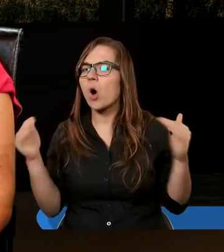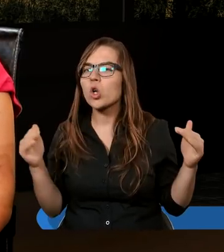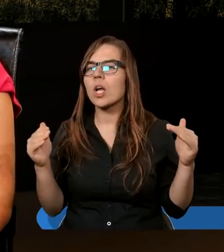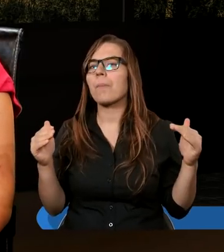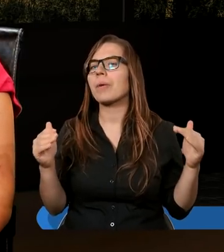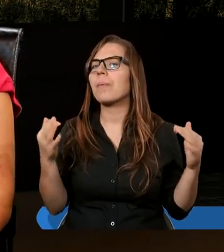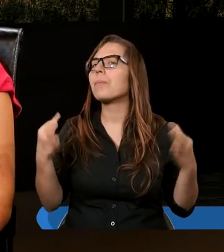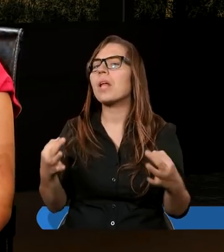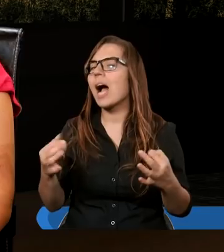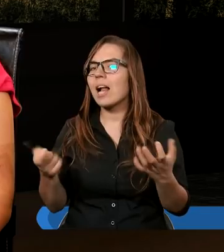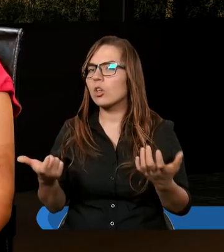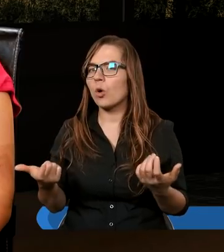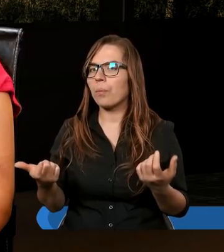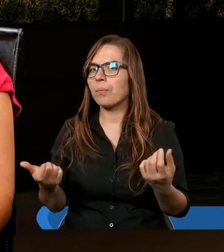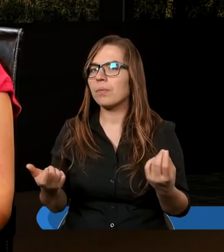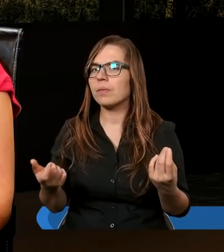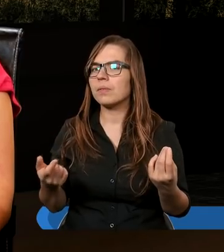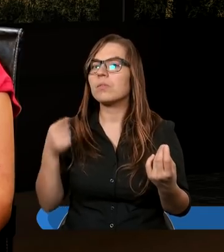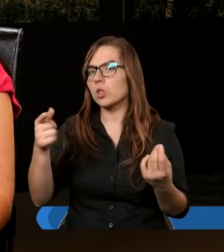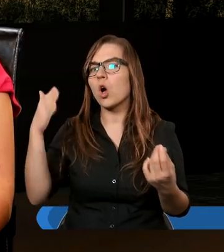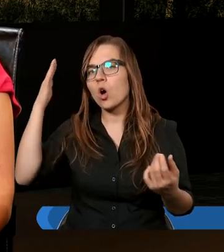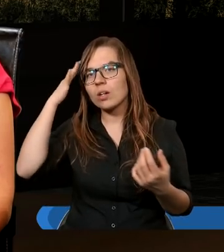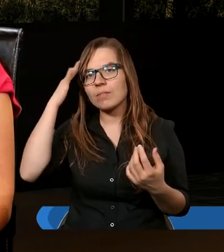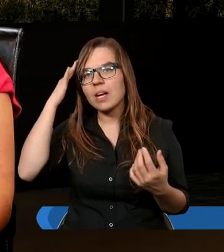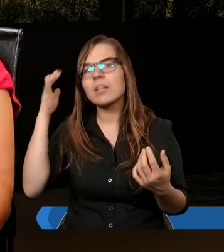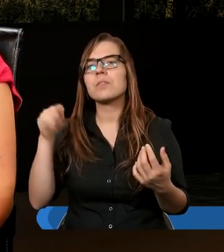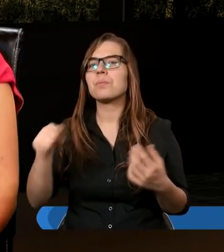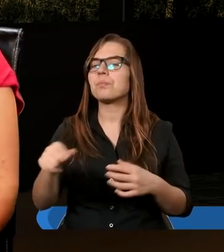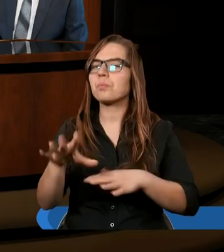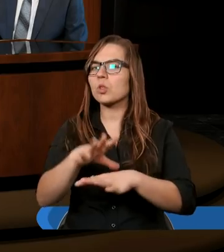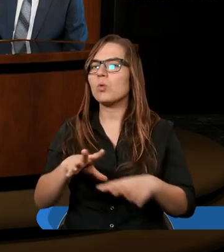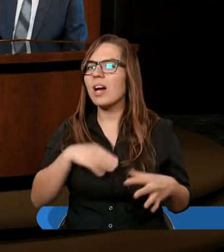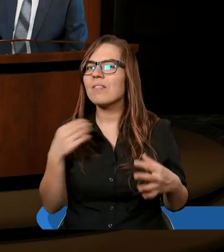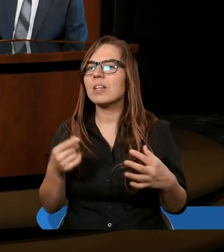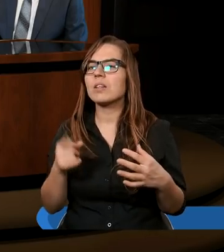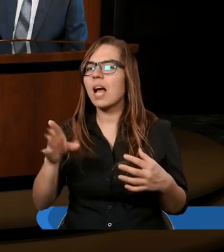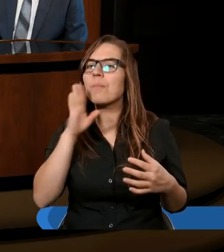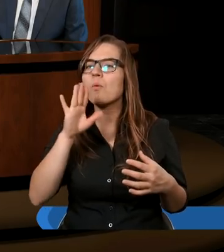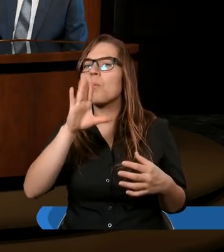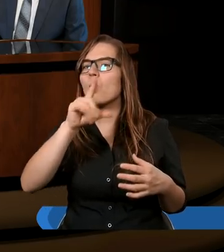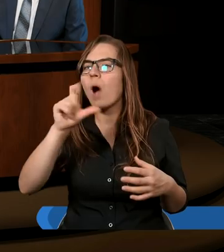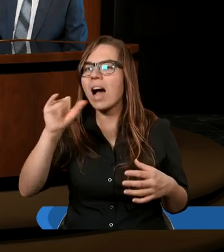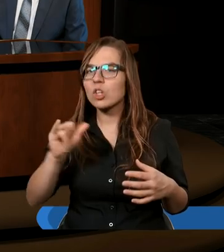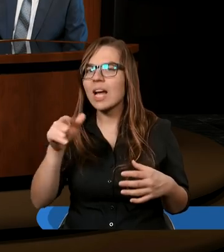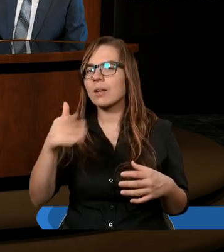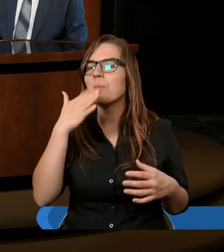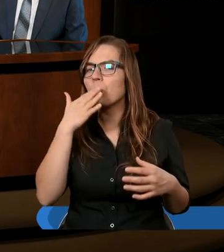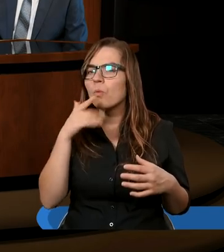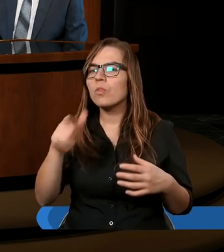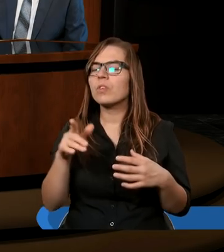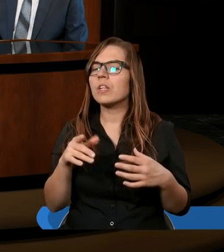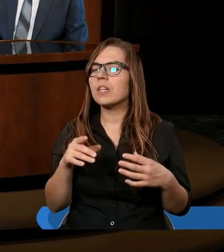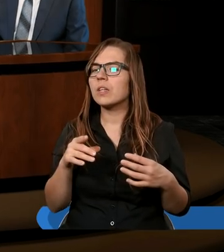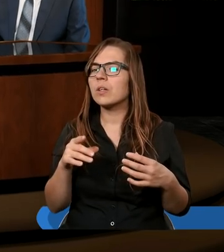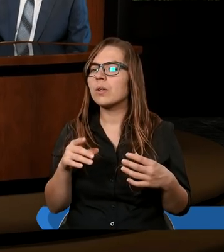oni wiedzieli, że bez tego Ducha Świętego, tak jak Błażej mówił, który był im obiecany,